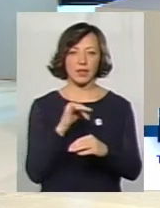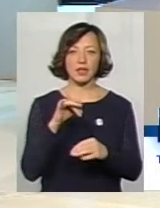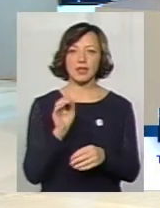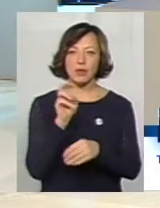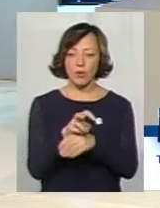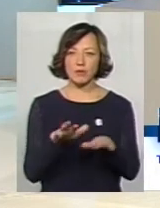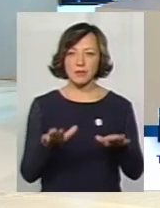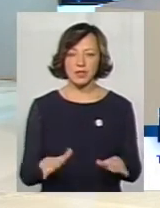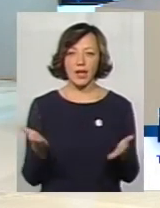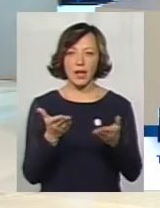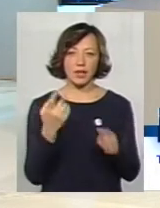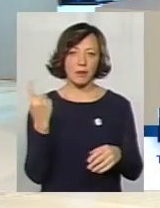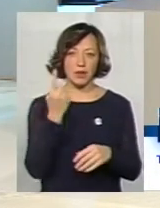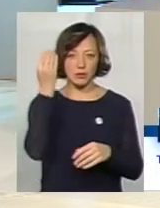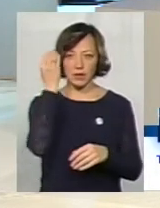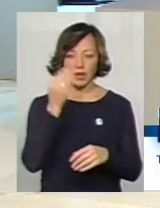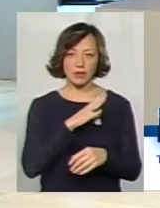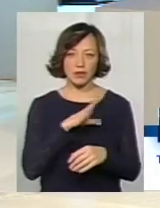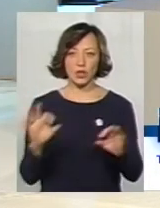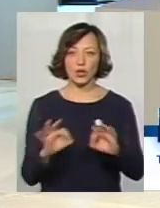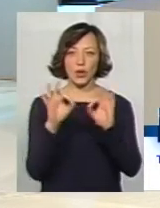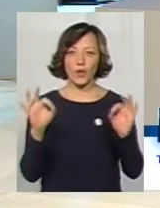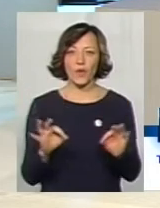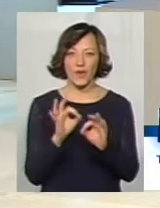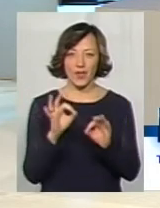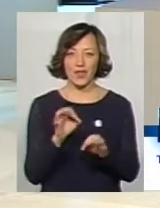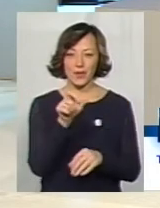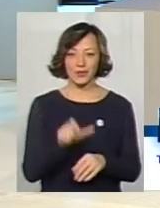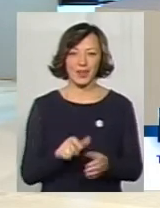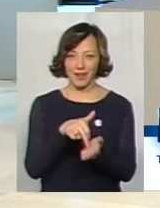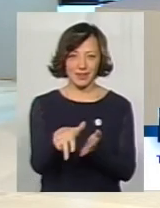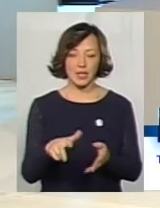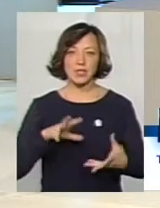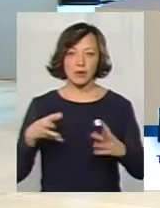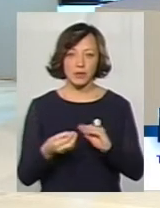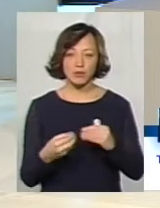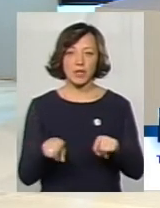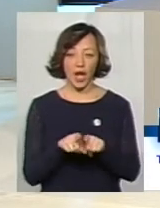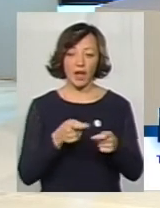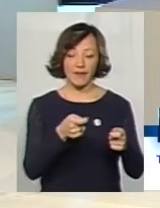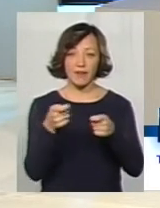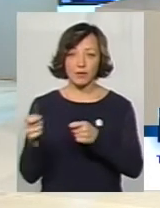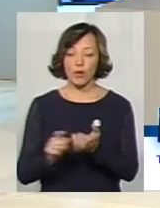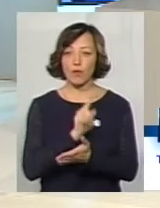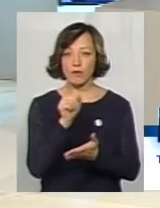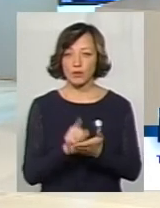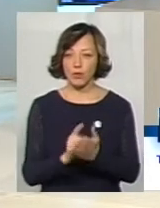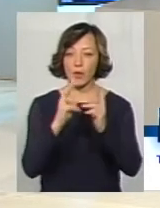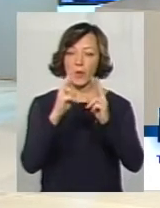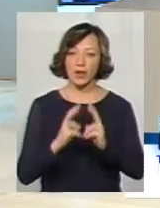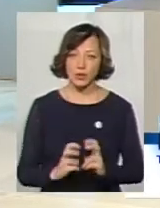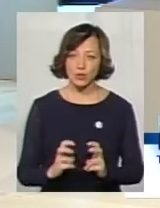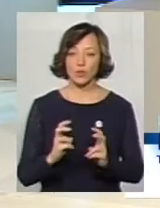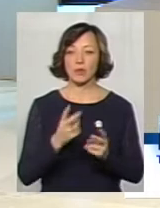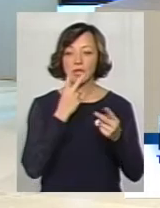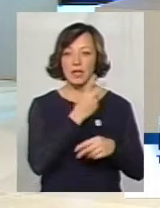такі місця, які на перший поля не ступала. Раніше ніколи нога людини. За підсумками таких виїздів ми обов'язково аналізуємо,